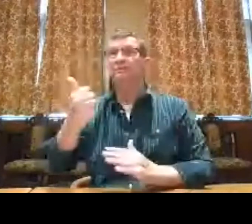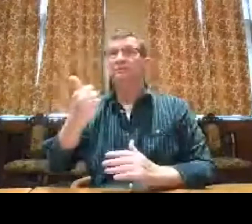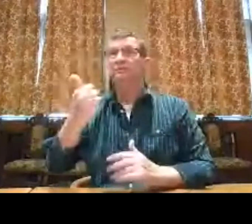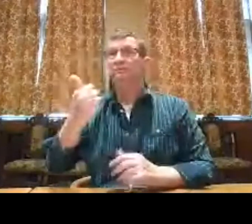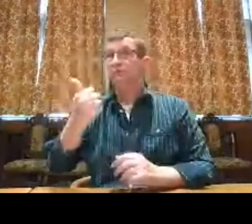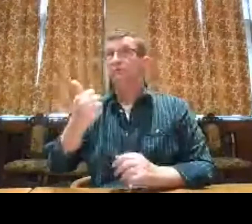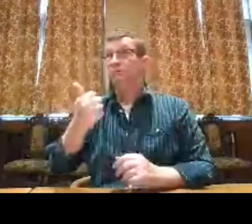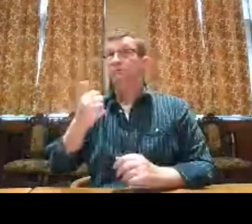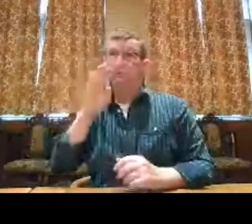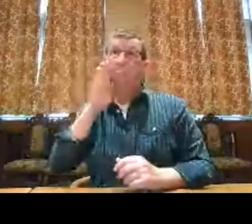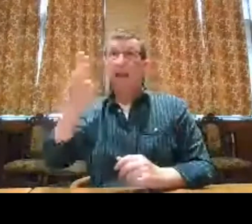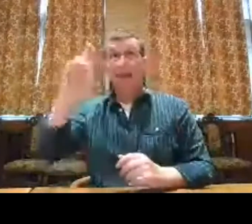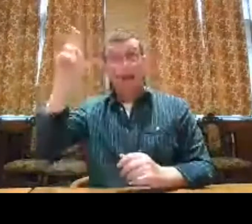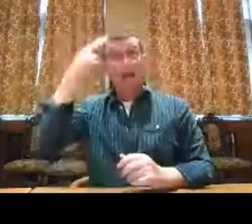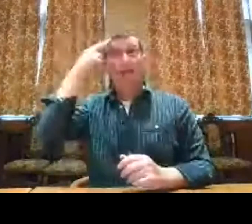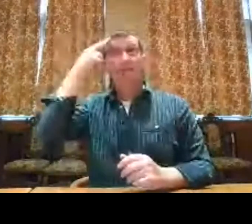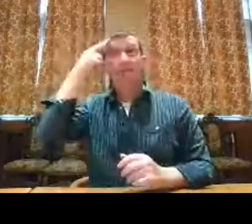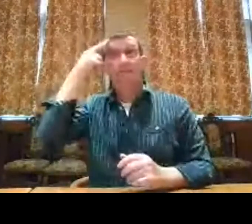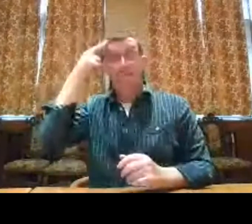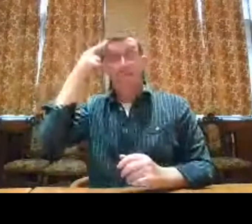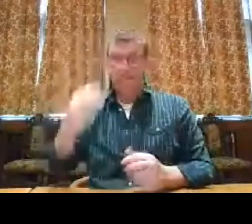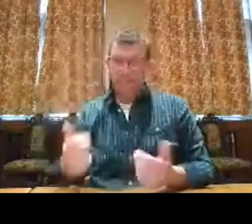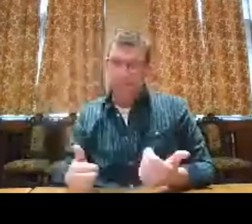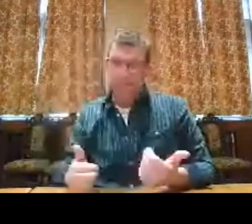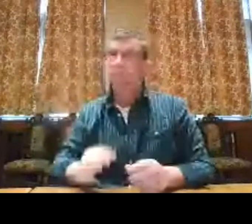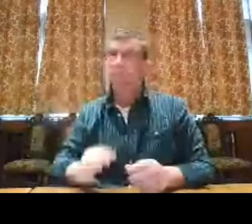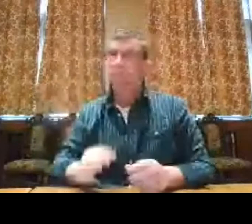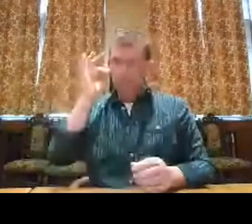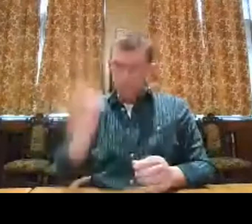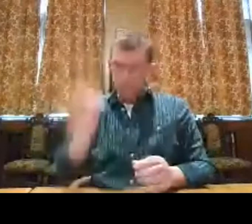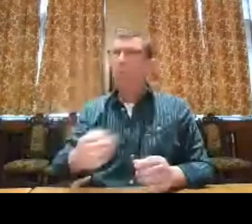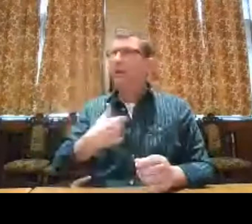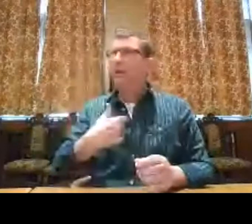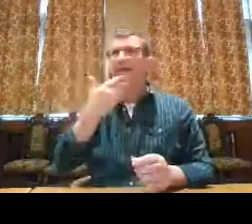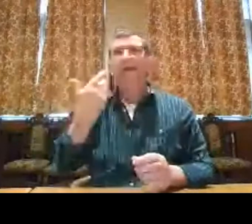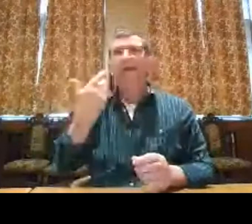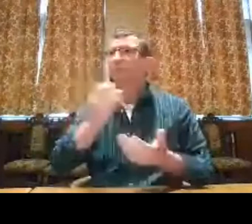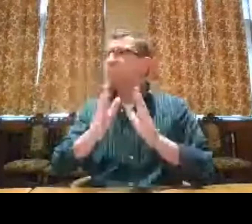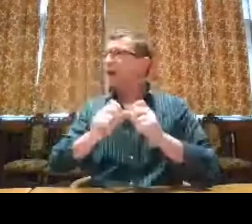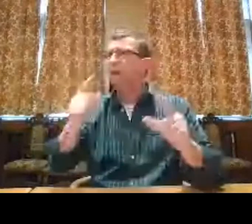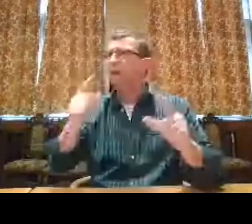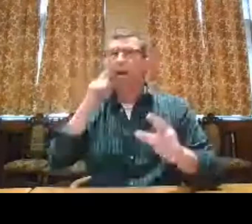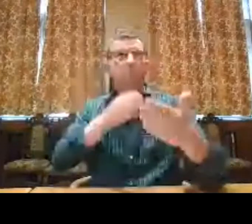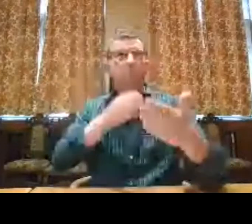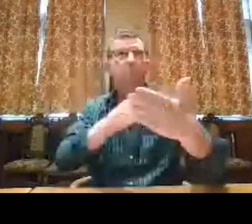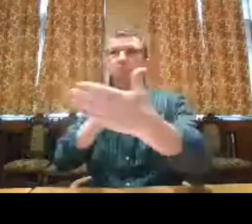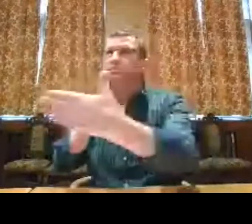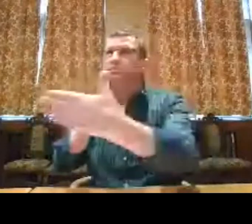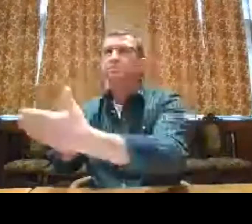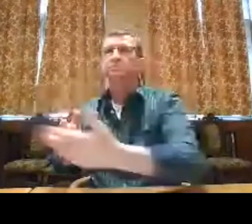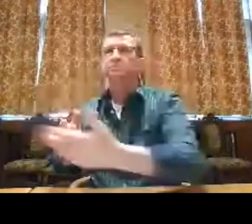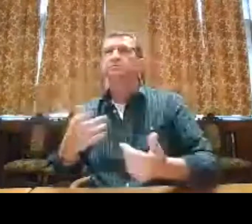2006. In België is deze taal erkend. Toch zie ik